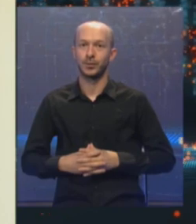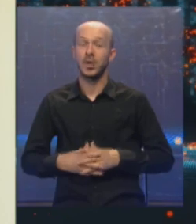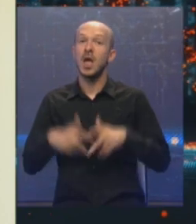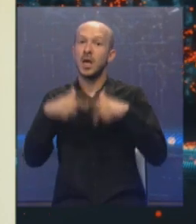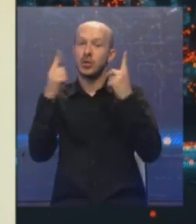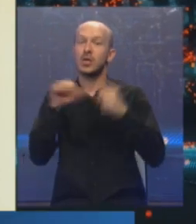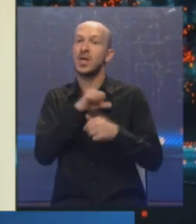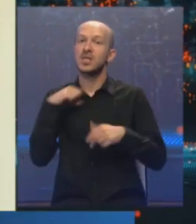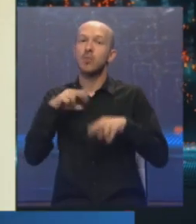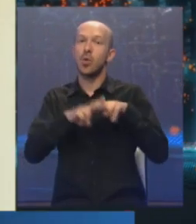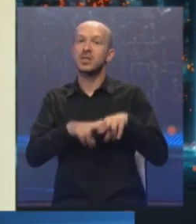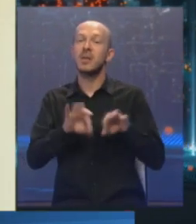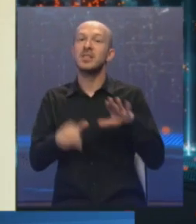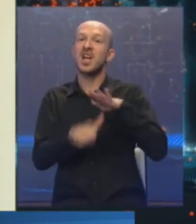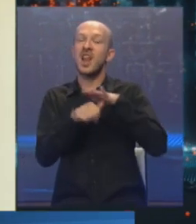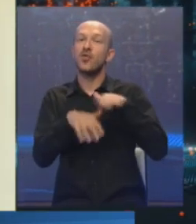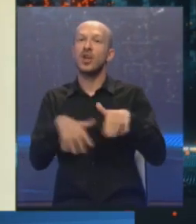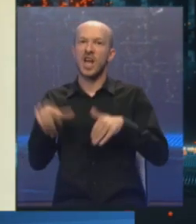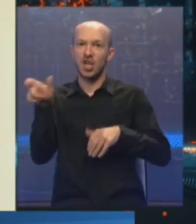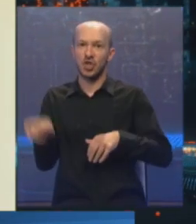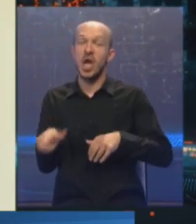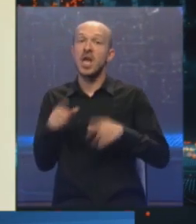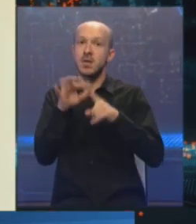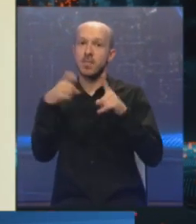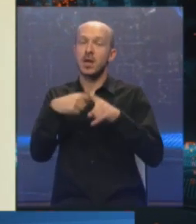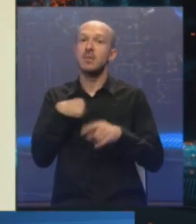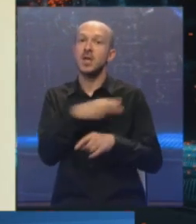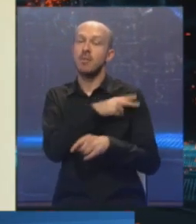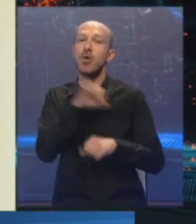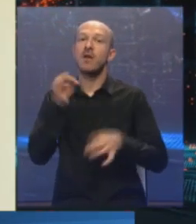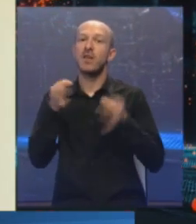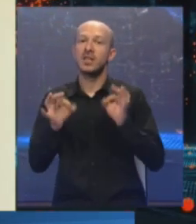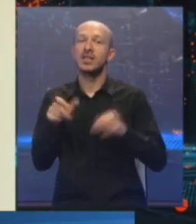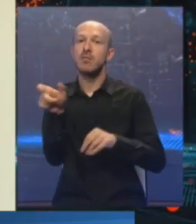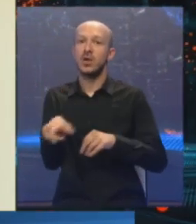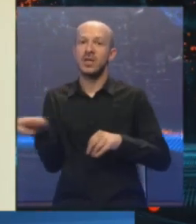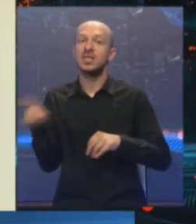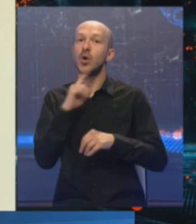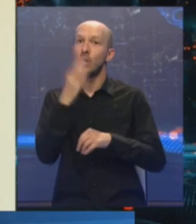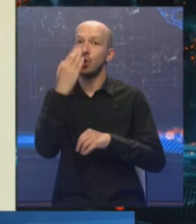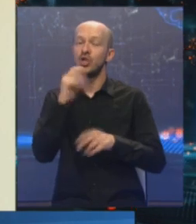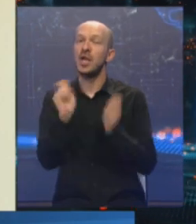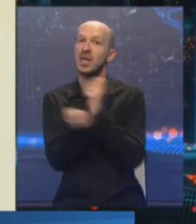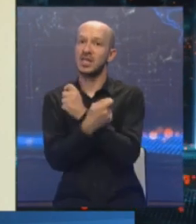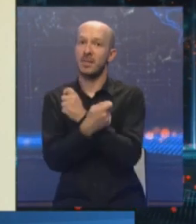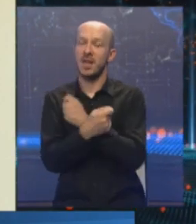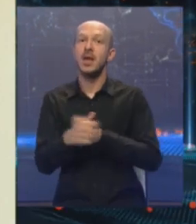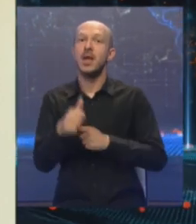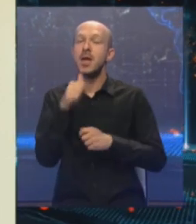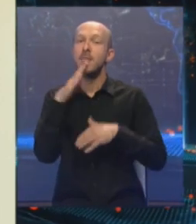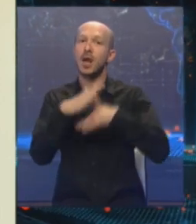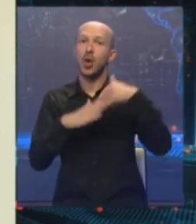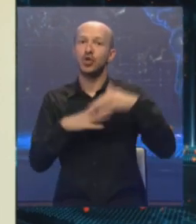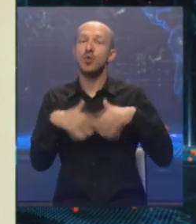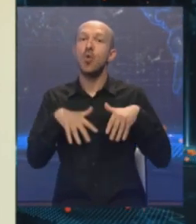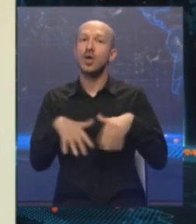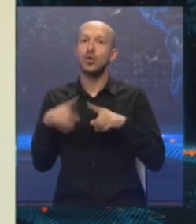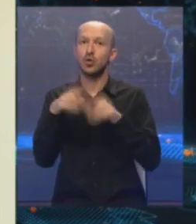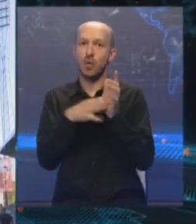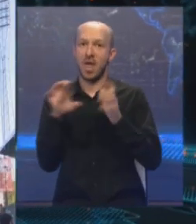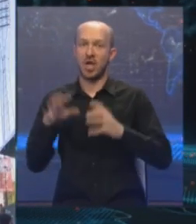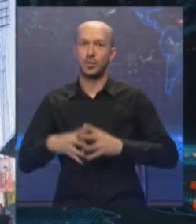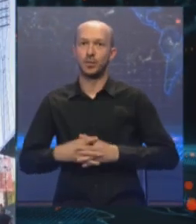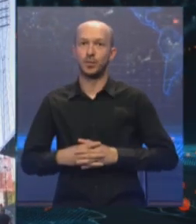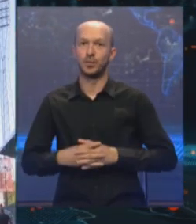Jasno je da smo ostali bez glavnog igrača. Ipak mi imamo kvalitetne pojedince koji će ga zamijene i prilagodit ćemo igru tome.